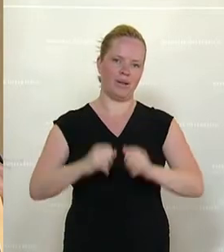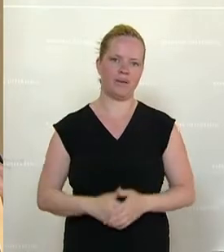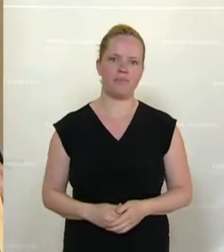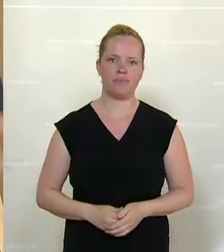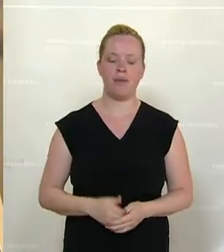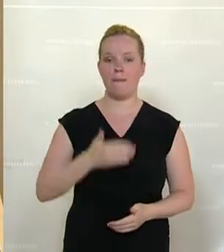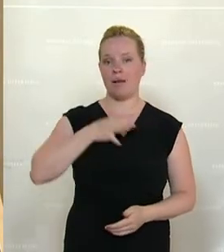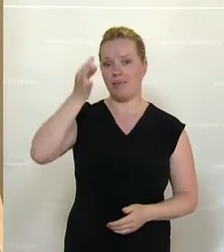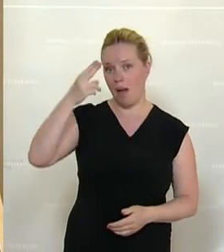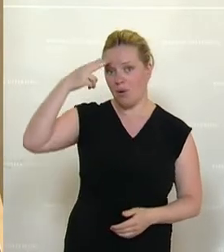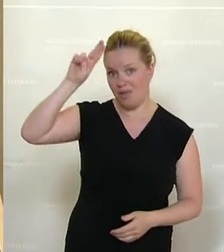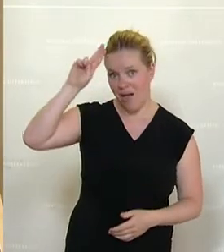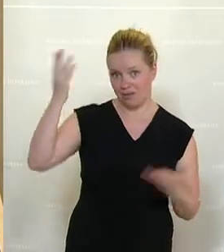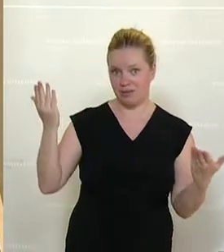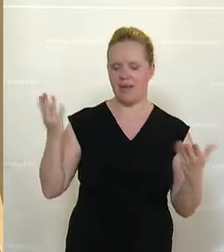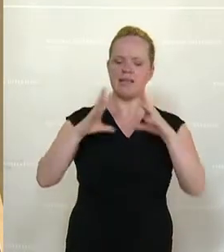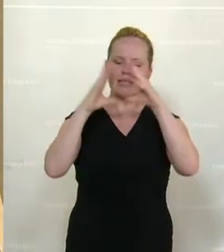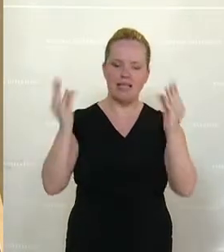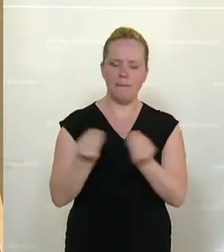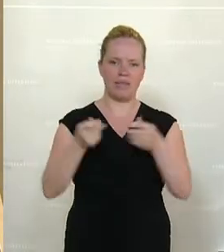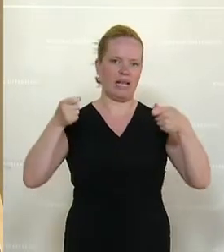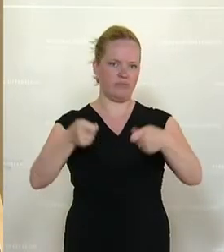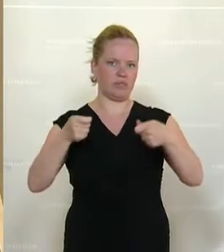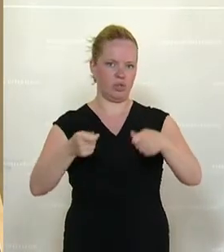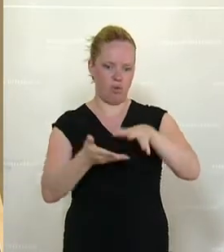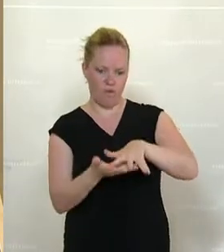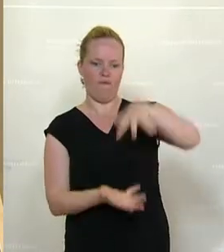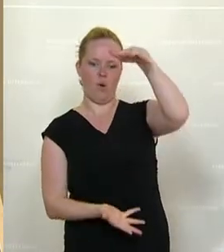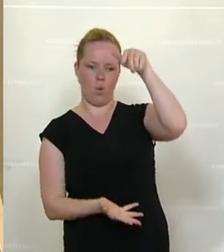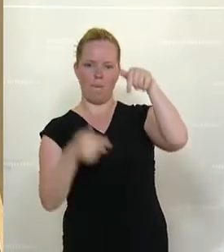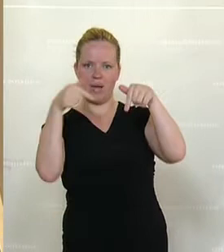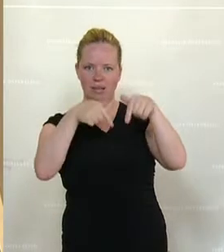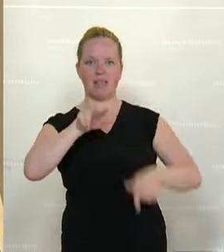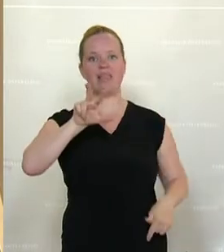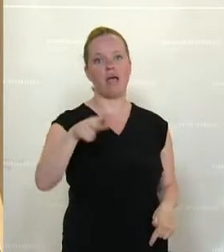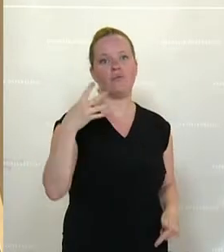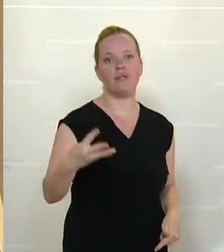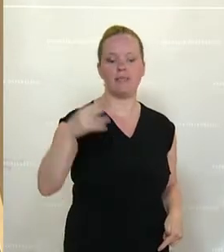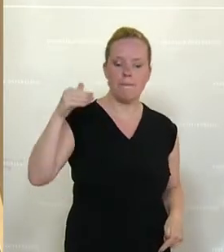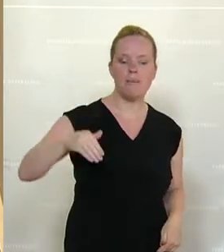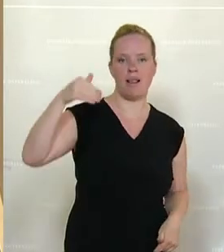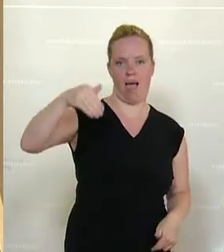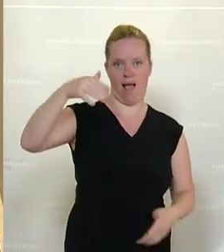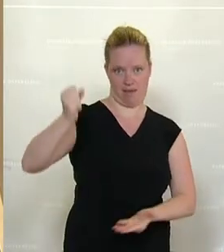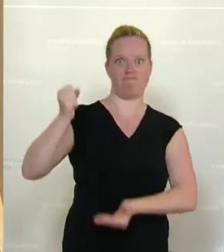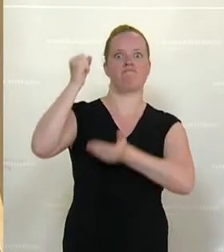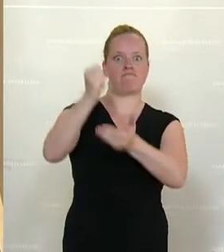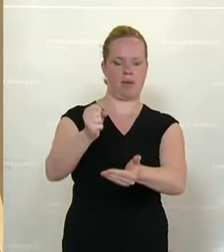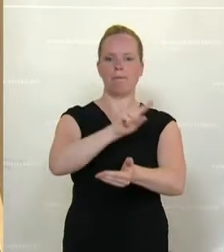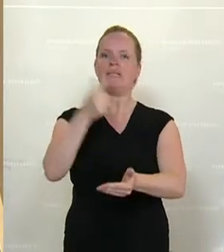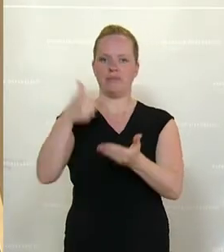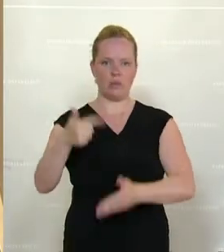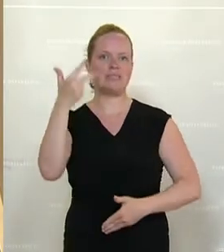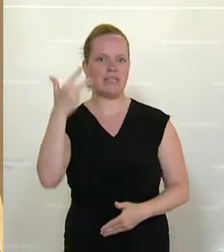Damen und Herren, es wird ein Gesamtinvestitionsvolumen von 43 Milliarden bis 2030